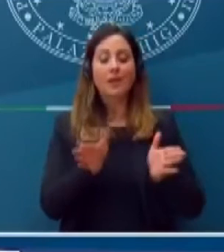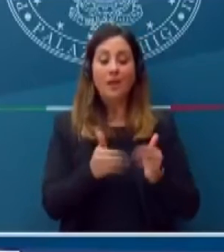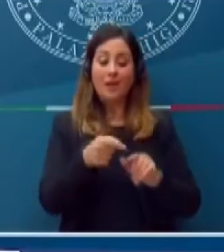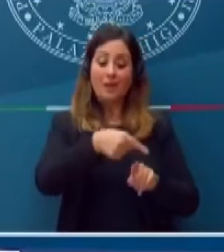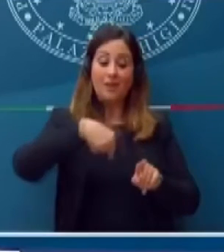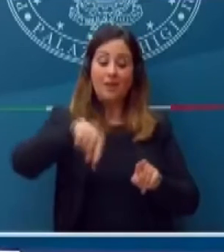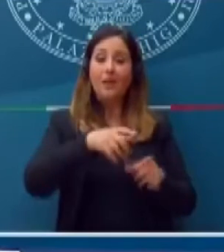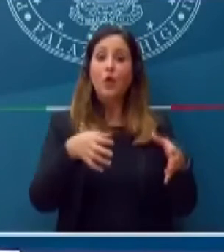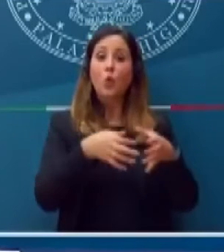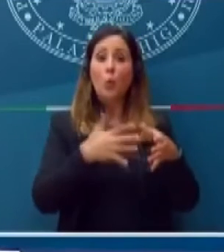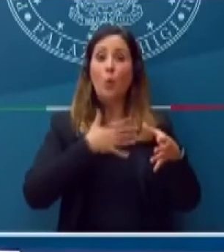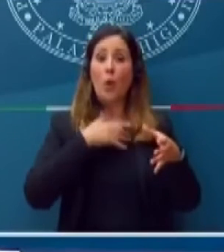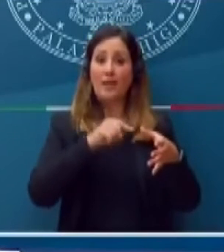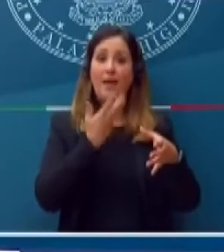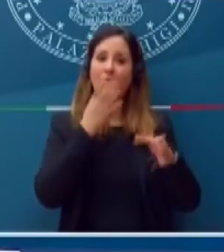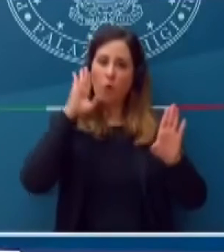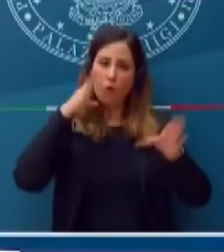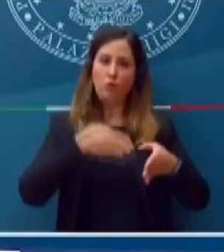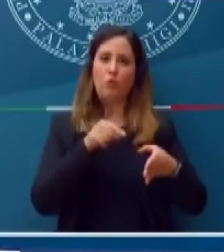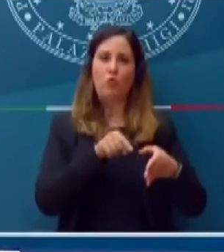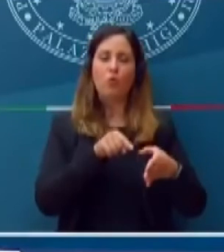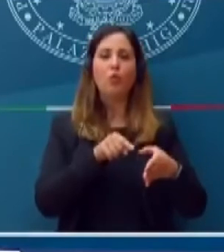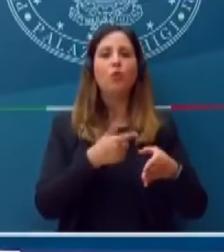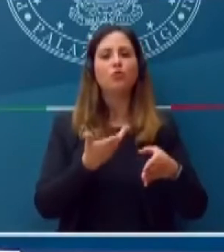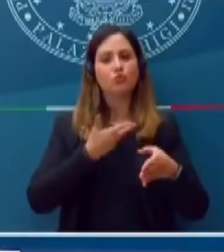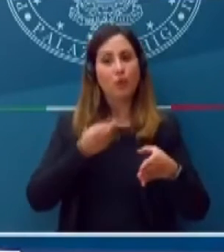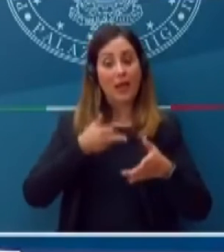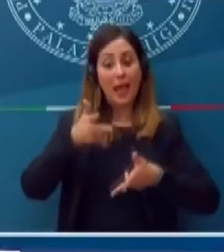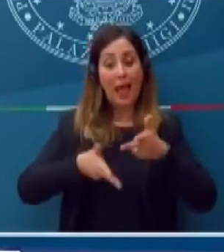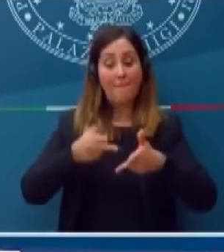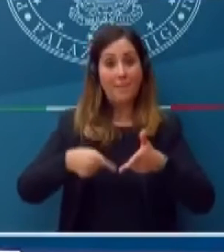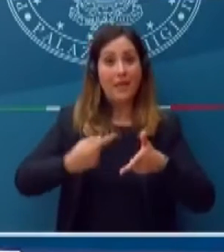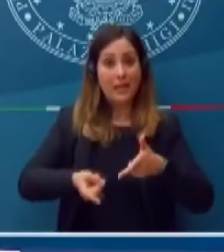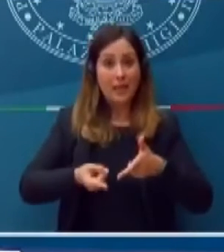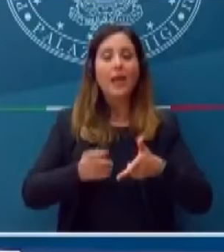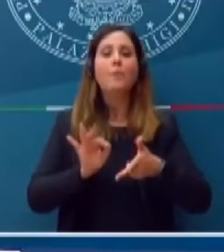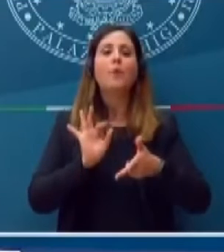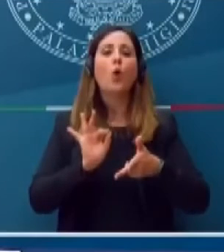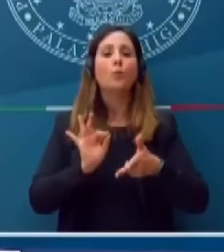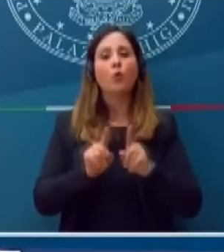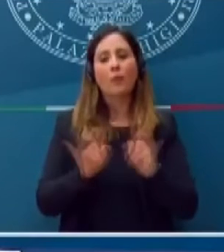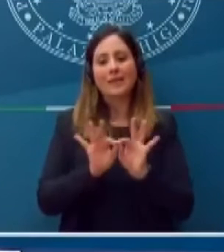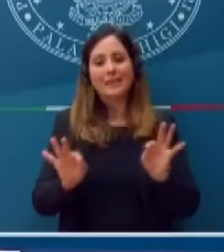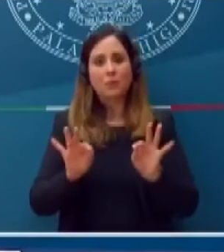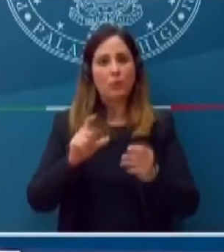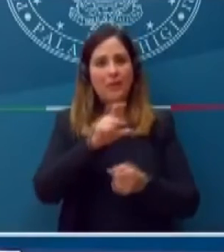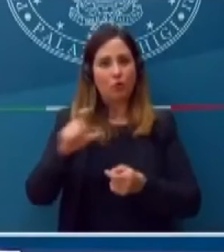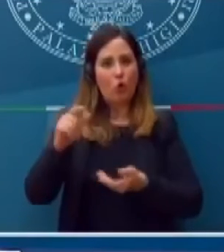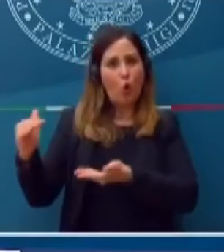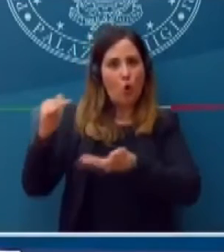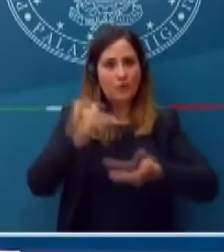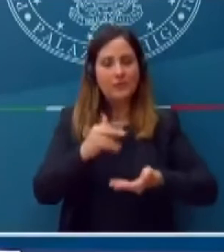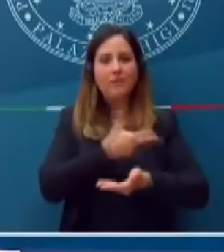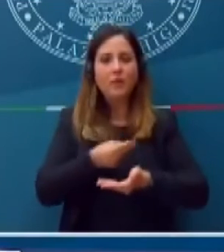età e la disponibilità di vaccini che abbiamo in aprile da sola permette di vaccinare tutti gli over